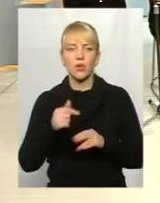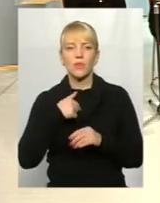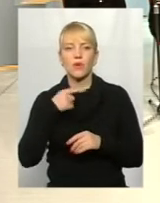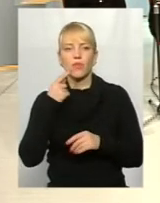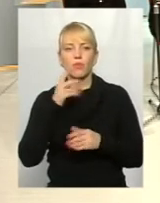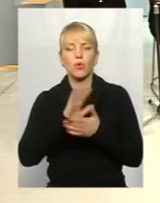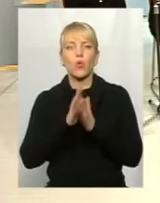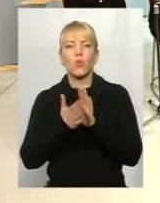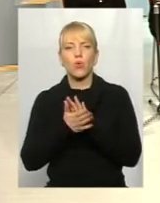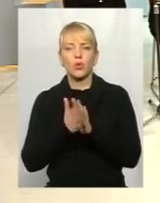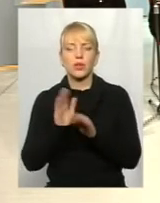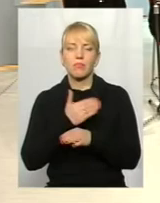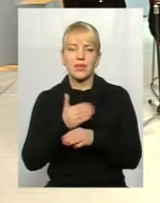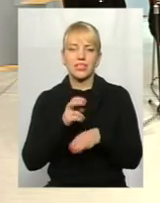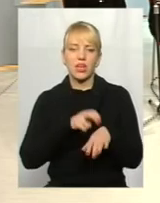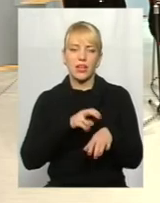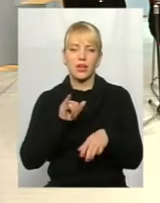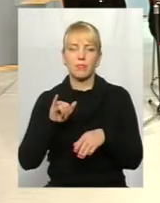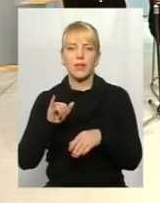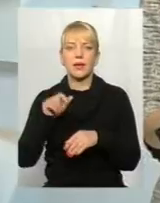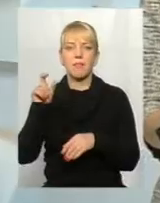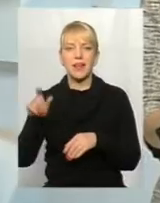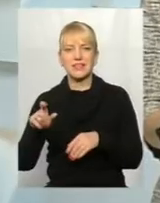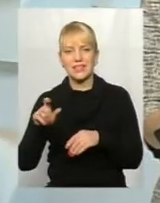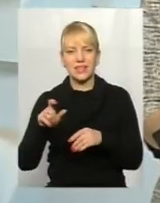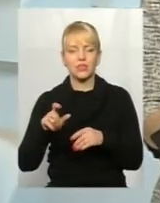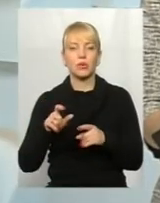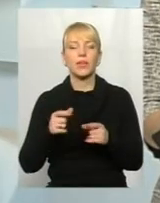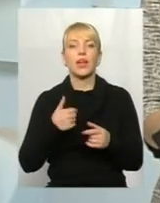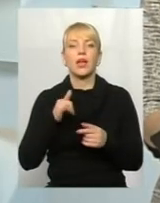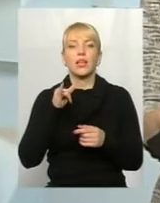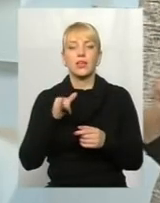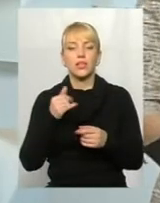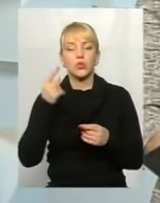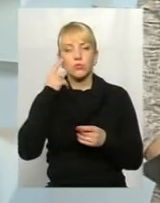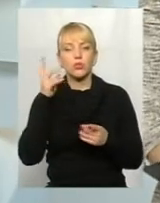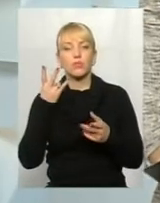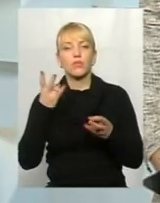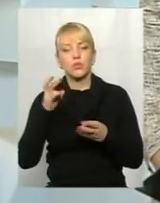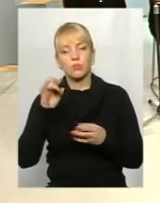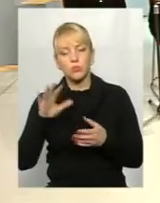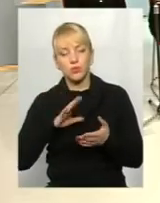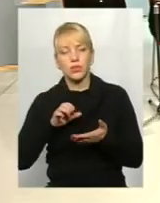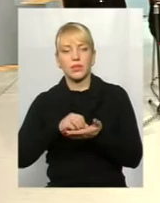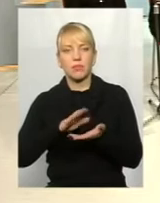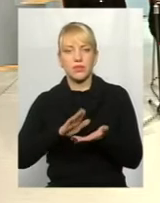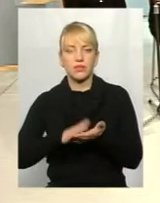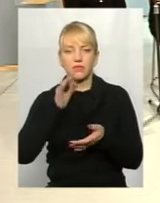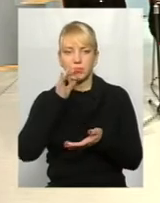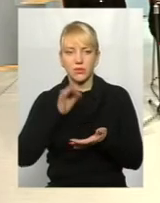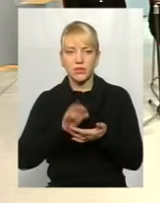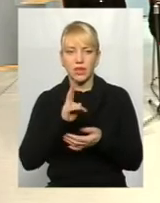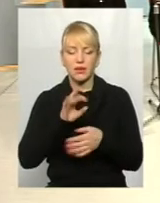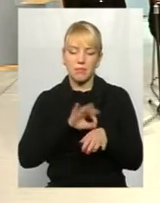угоду між лікарем і пацієнтом. Думаю, що мала би бути прописана і відповідальність, як